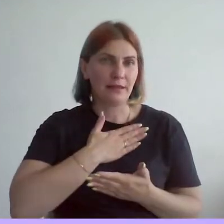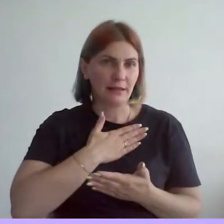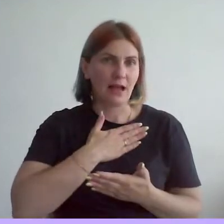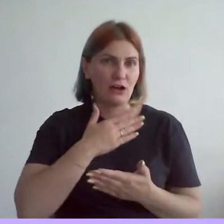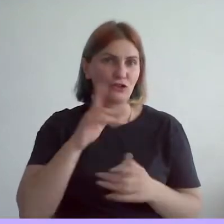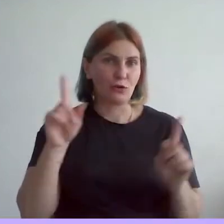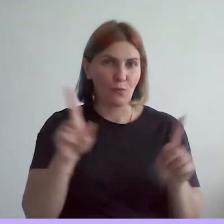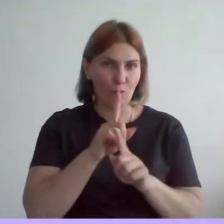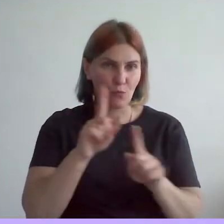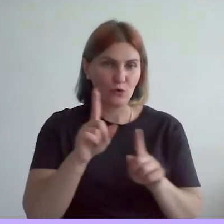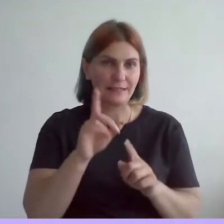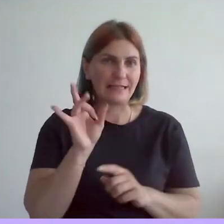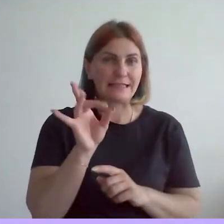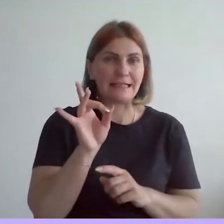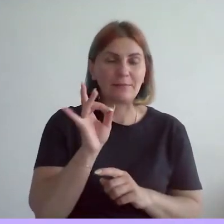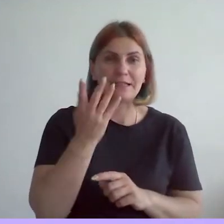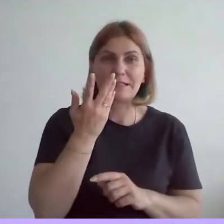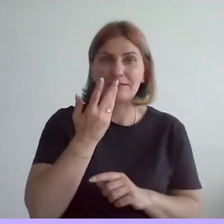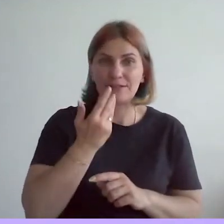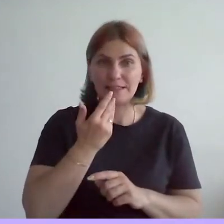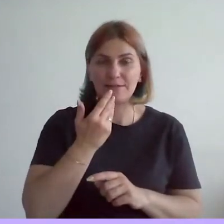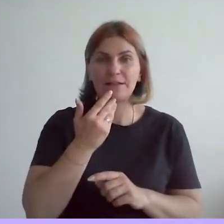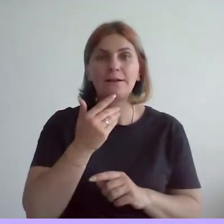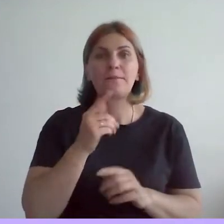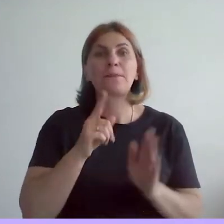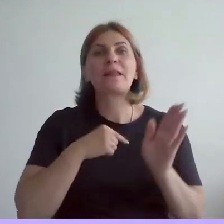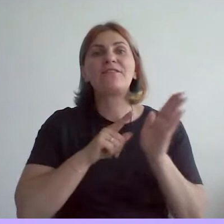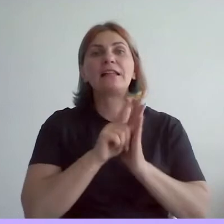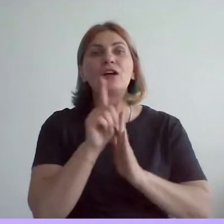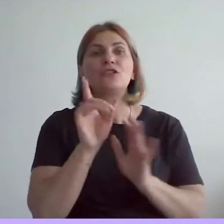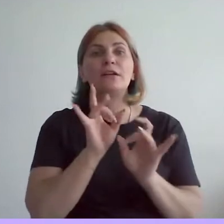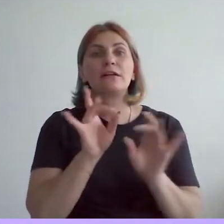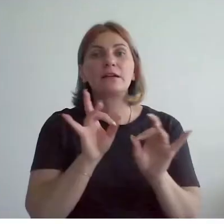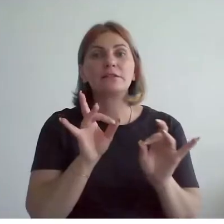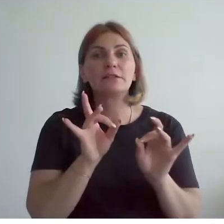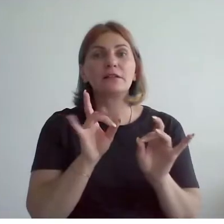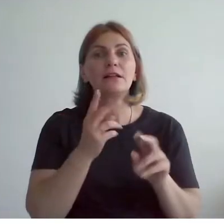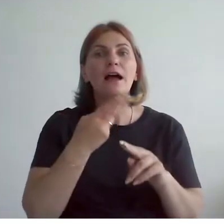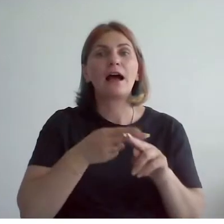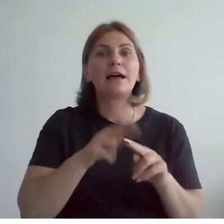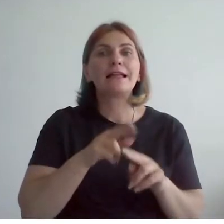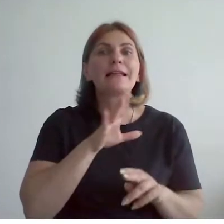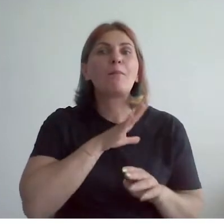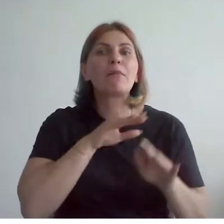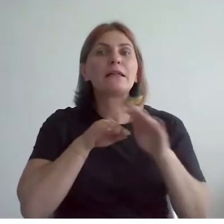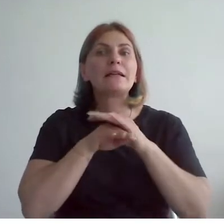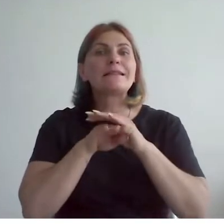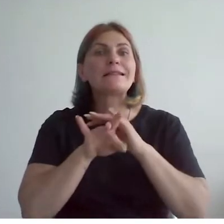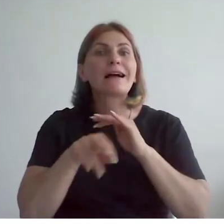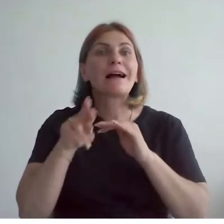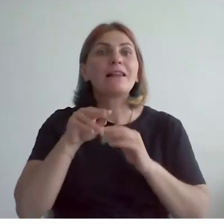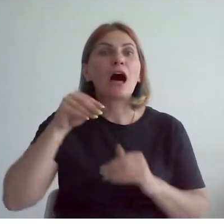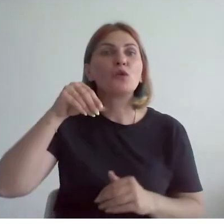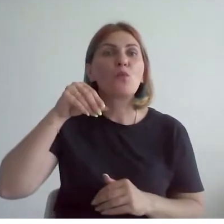цилиндрическое здание, о котором я говорила, я описывала его в начале, это был склад муки и